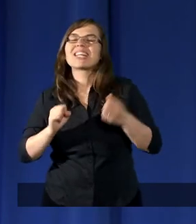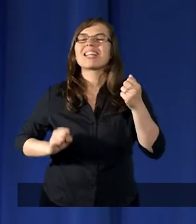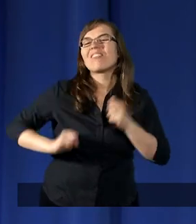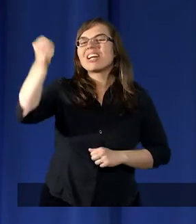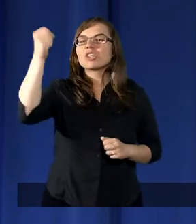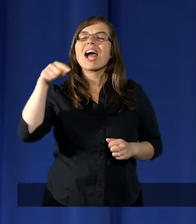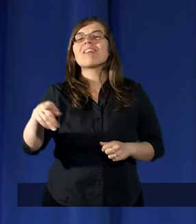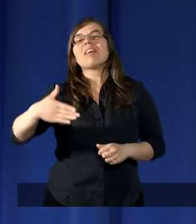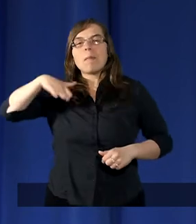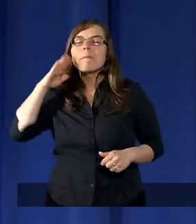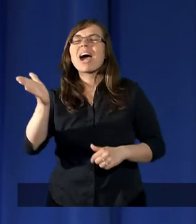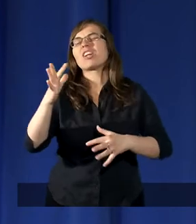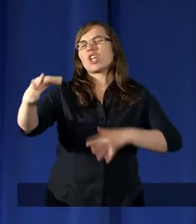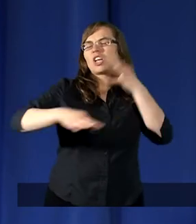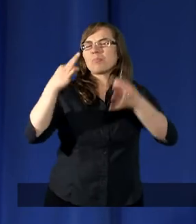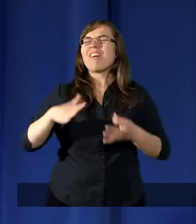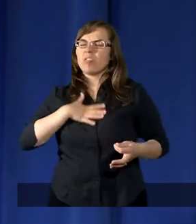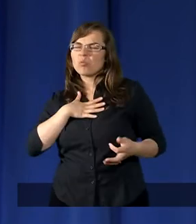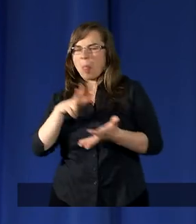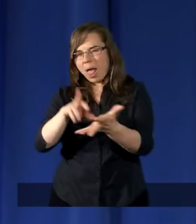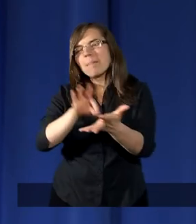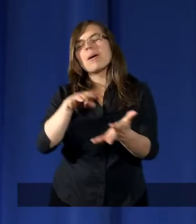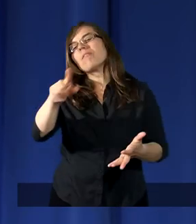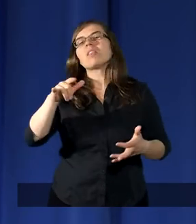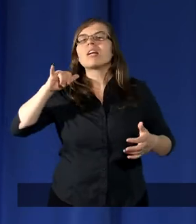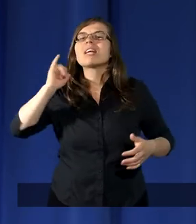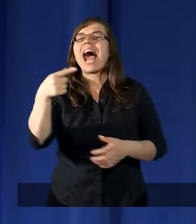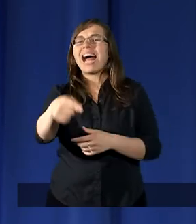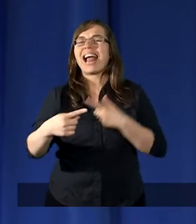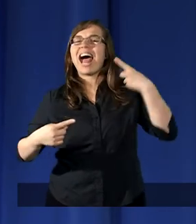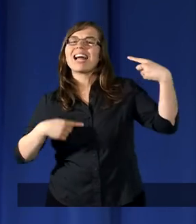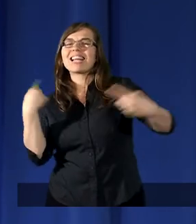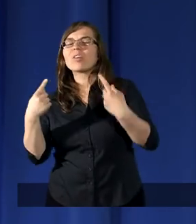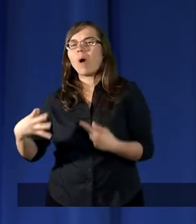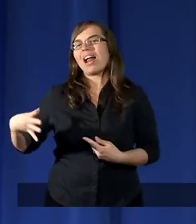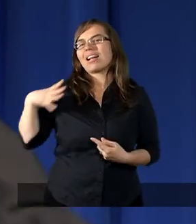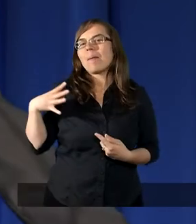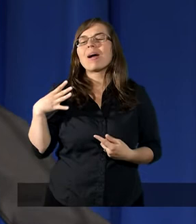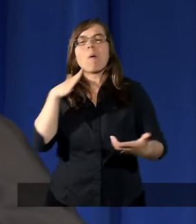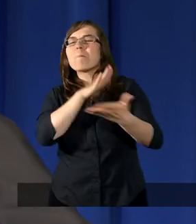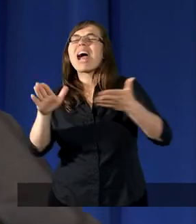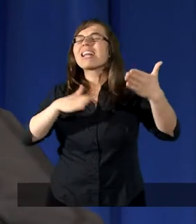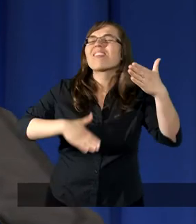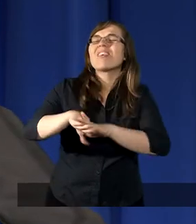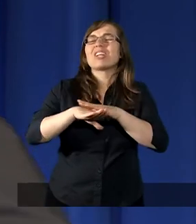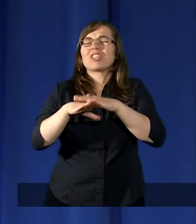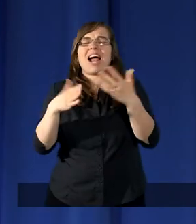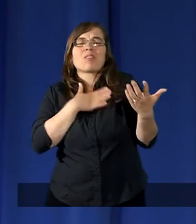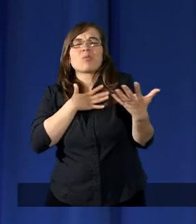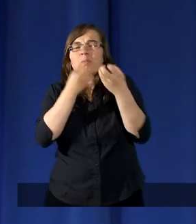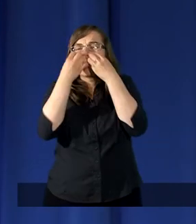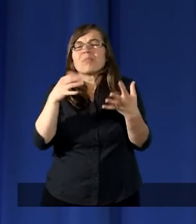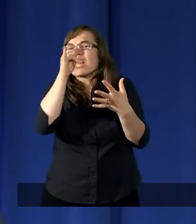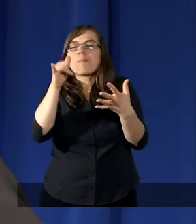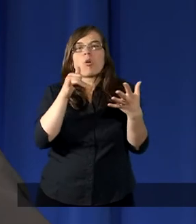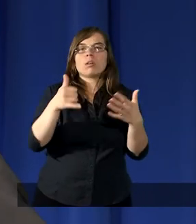będzie śpiewał o tym, jak była sytuacja bez wyjścia, że można